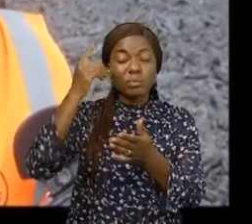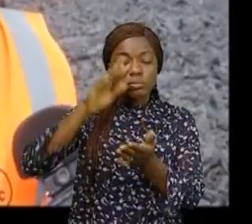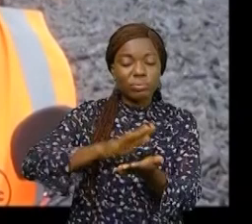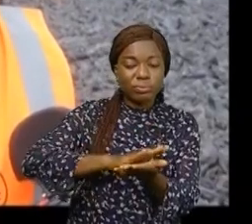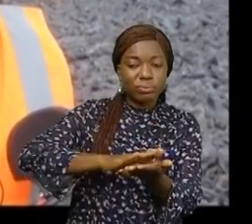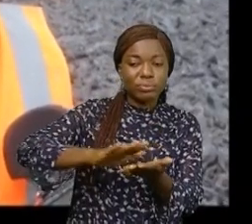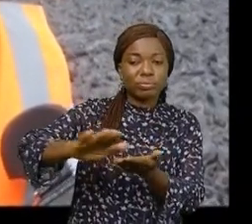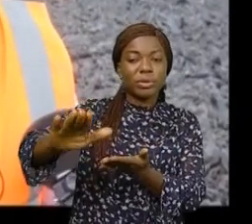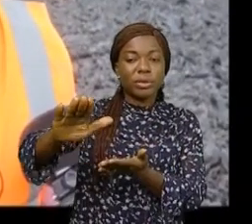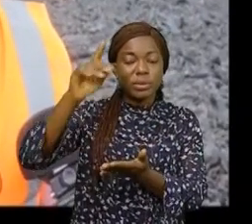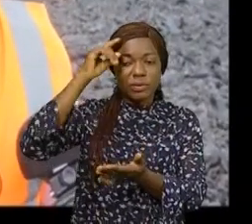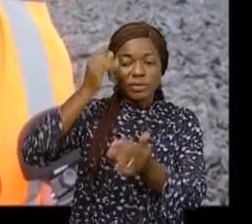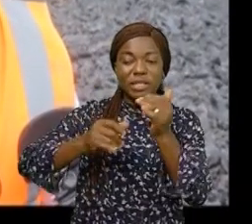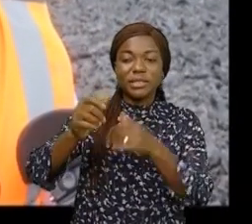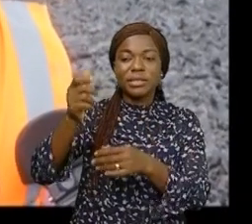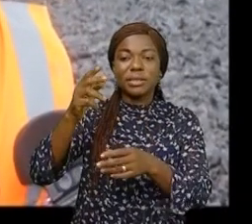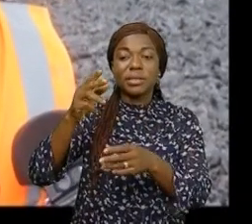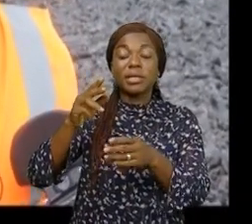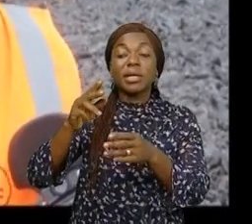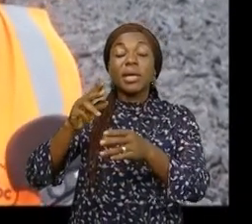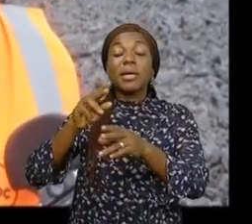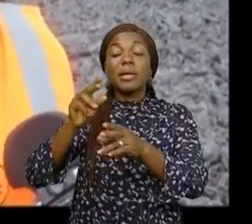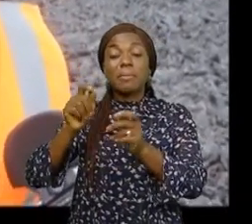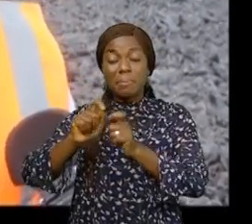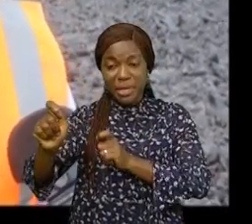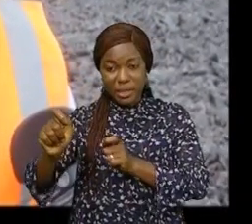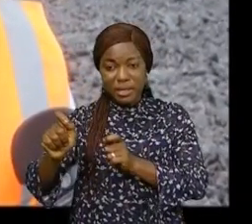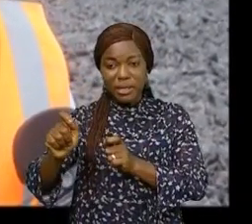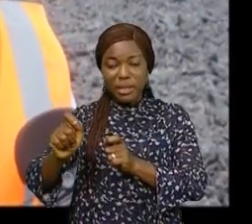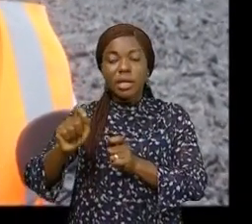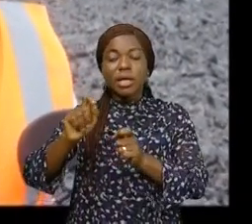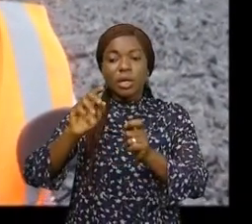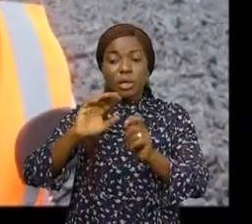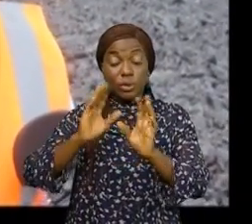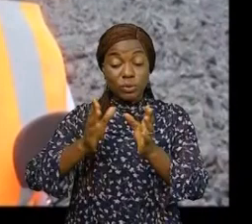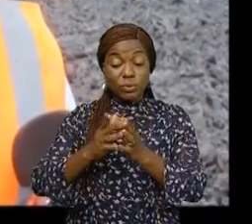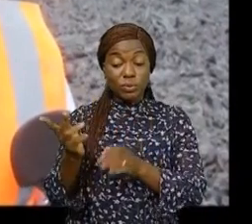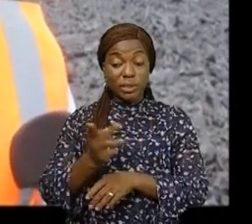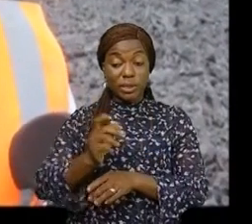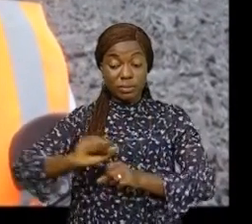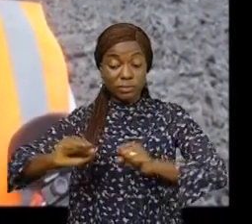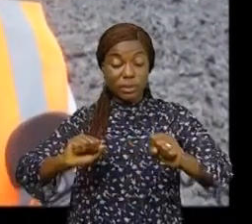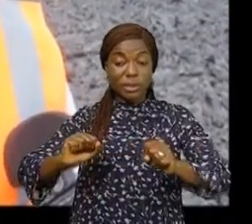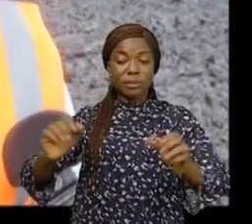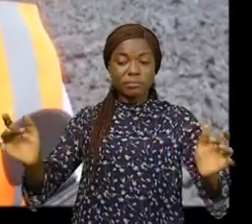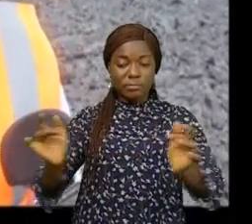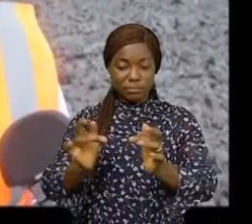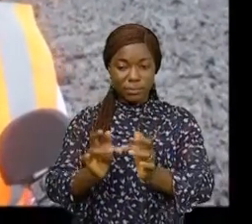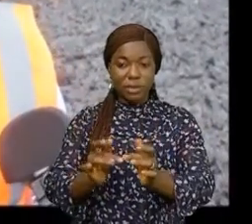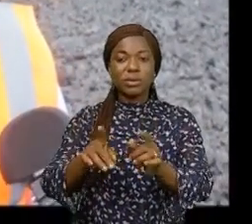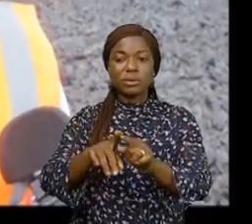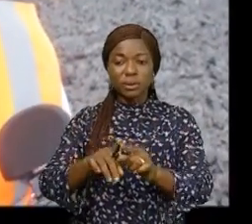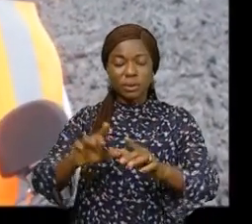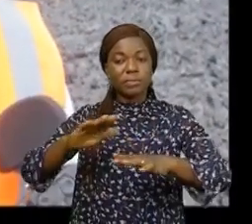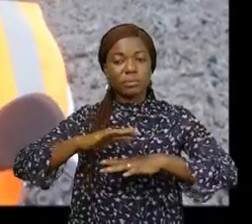et atteindre les 10 mètres. La route est carrossale donc les deux côtés sont déjà connectés. Donc il y a passage là ça nous